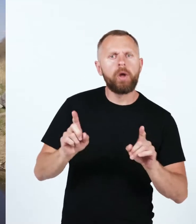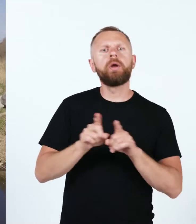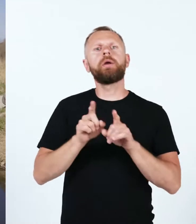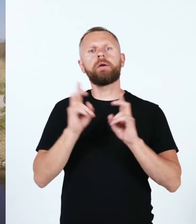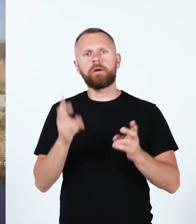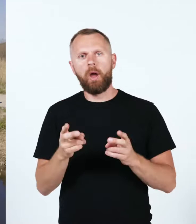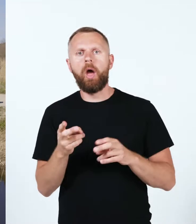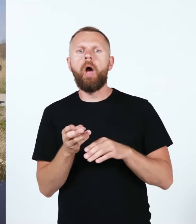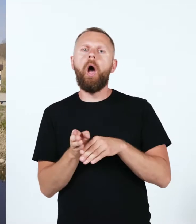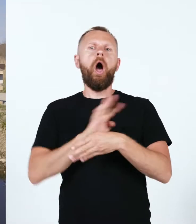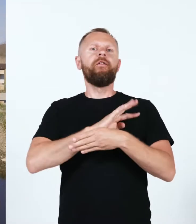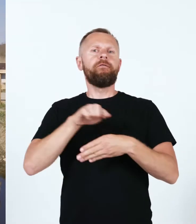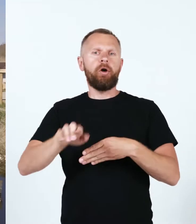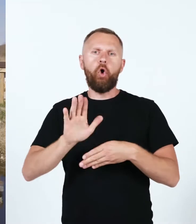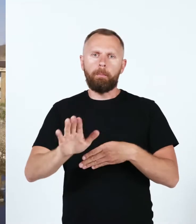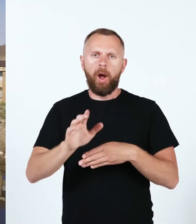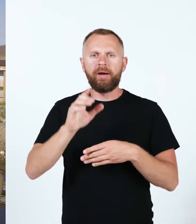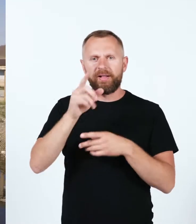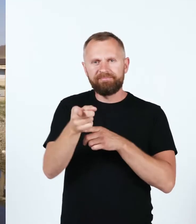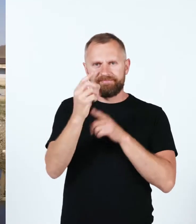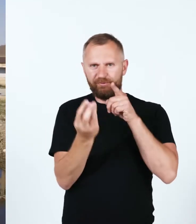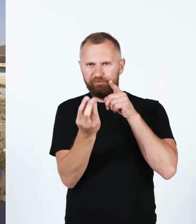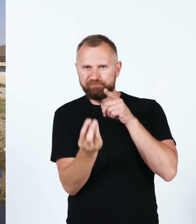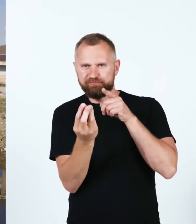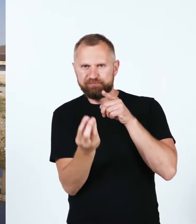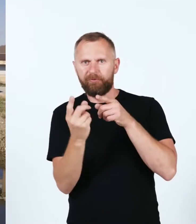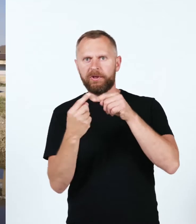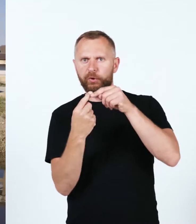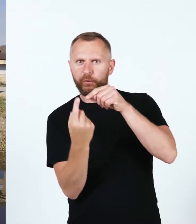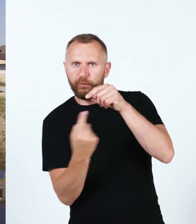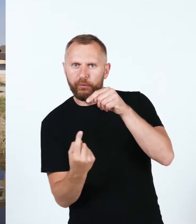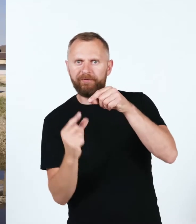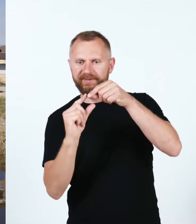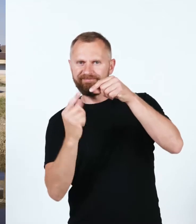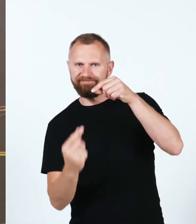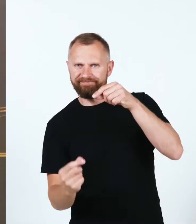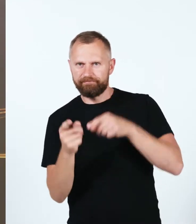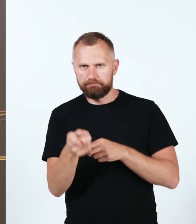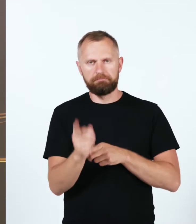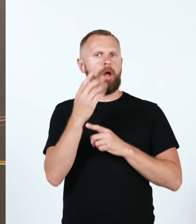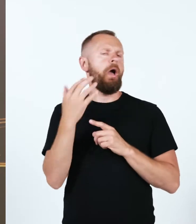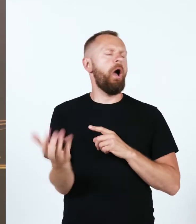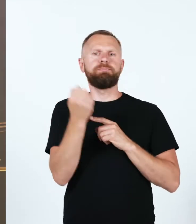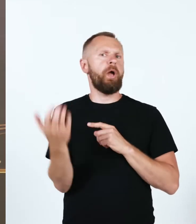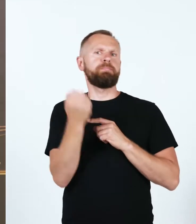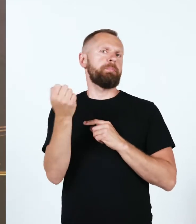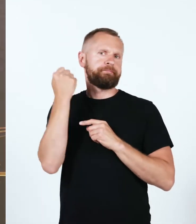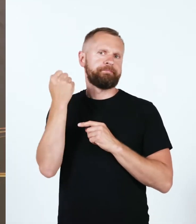muidugi tuleb üles veida afena jaoks kõige afatlevamad landid. Neile meeldivad nii woblerid, kui pöörlevad landid.